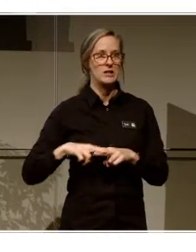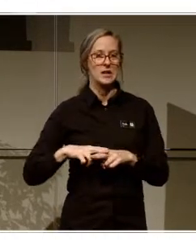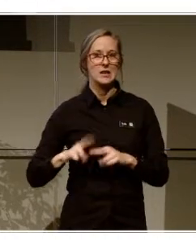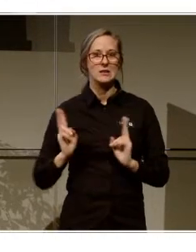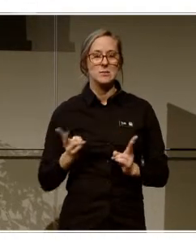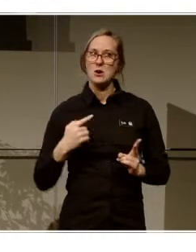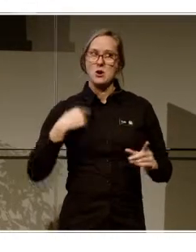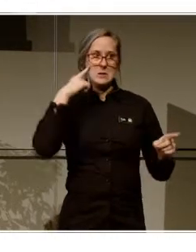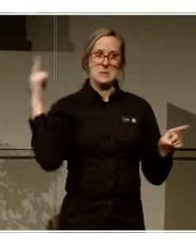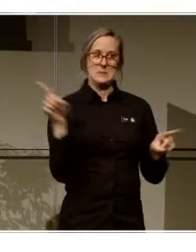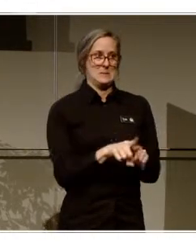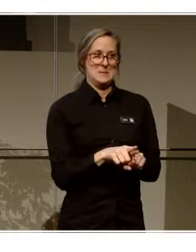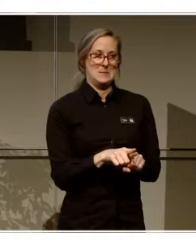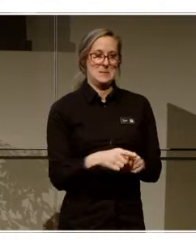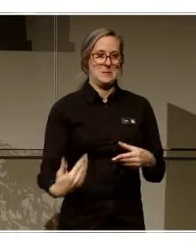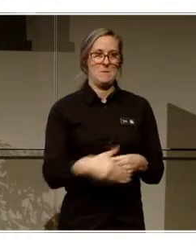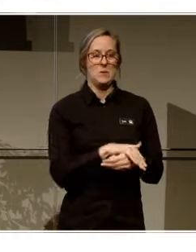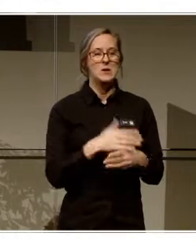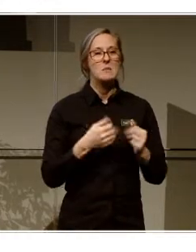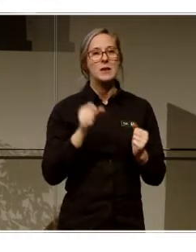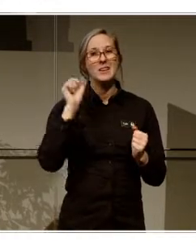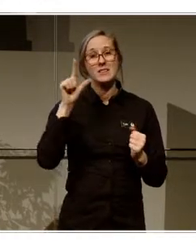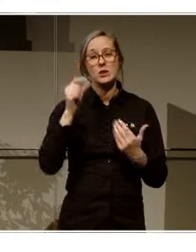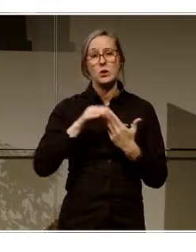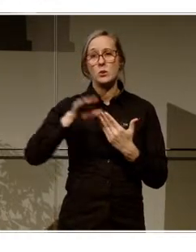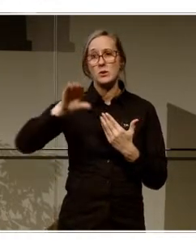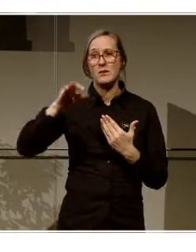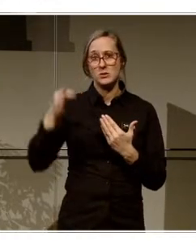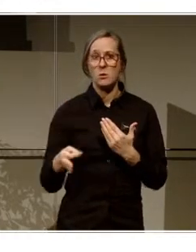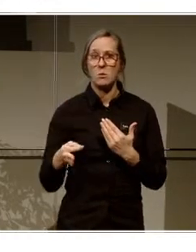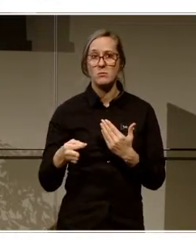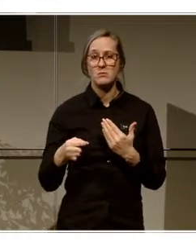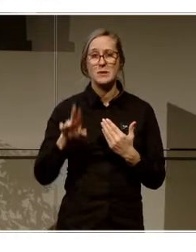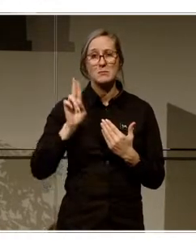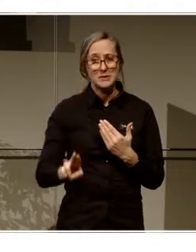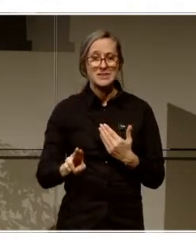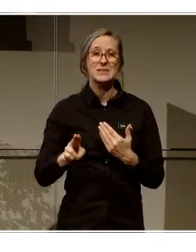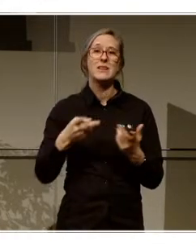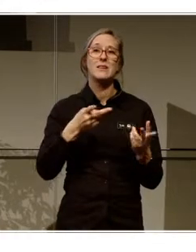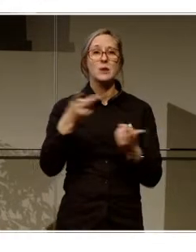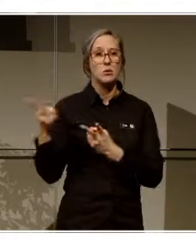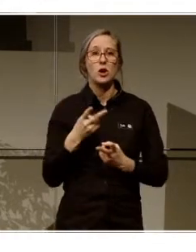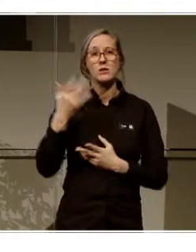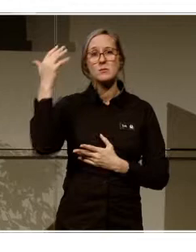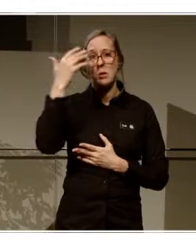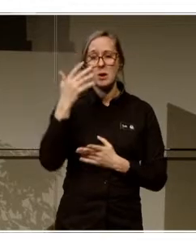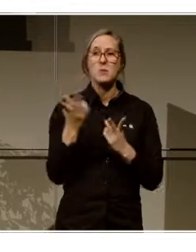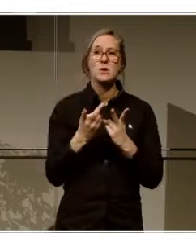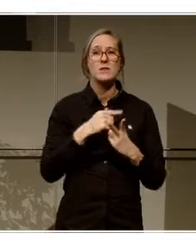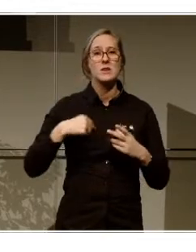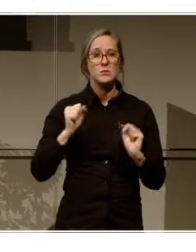med henne i detta. Alltså det här är digitalt utanförskap, det är ett demokratiskt problem. Och det är någonting vi måste lösa med